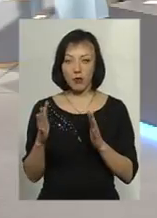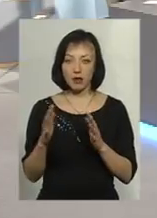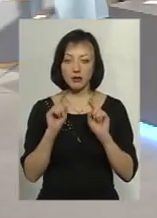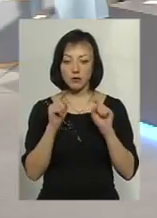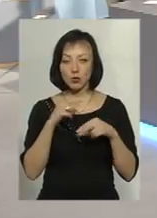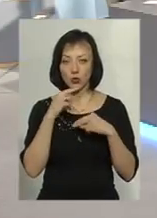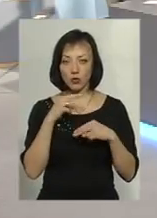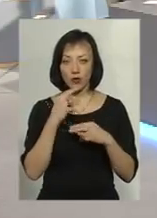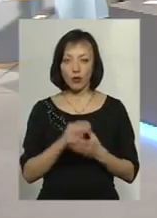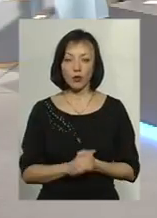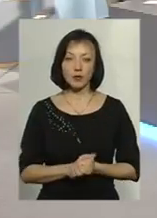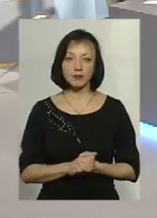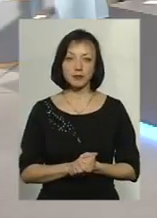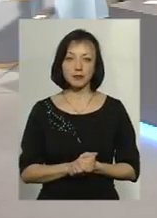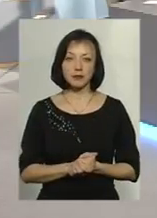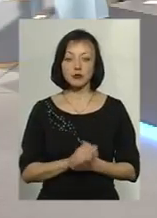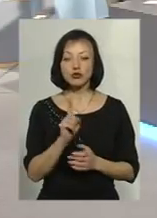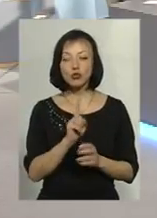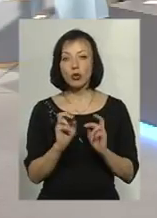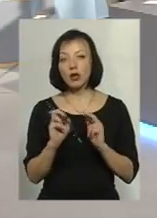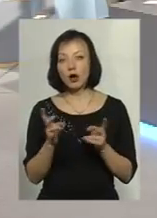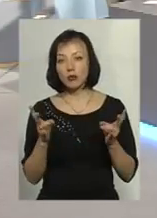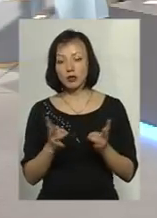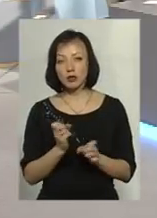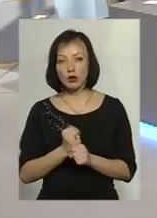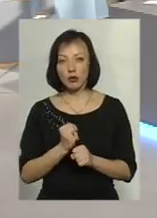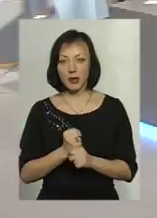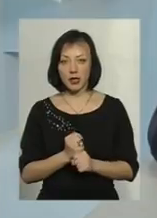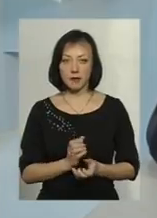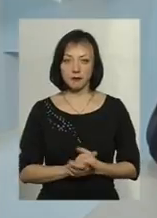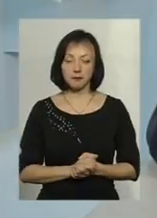звернути там, що як потрібно робити.